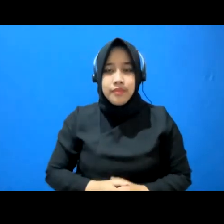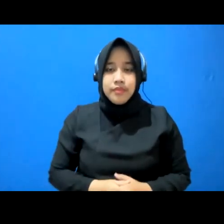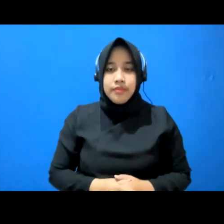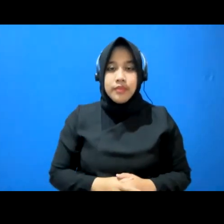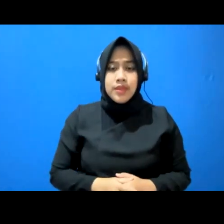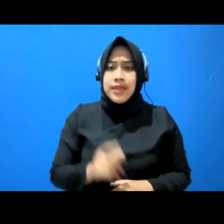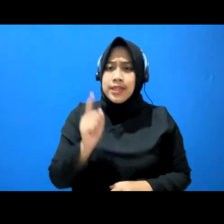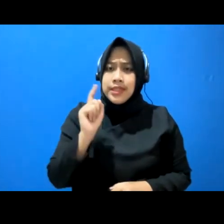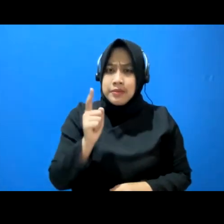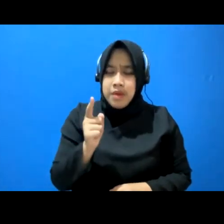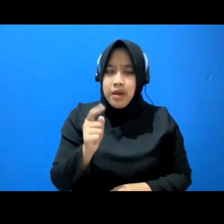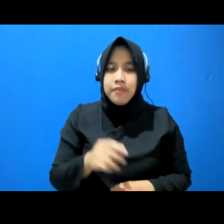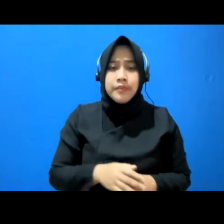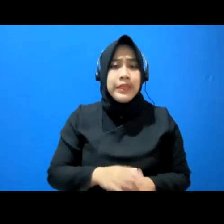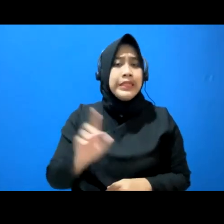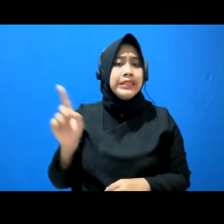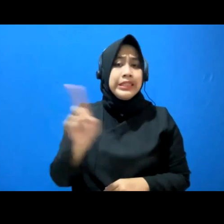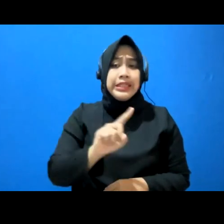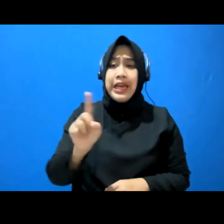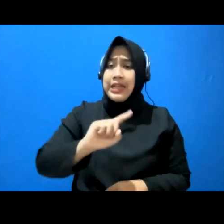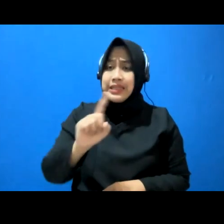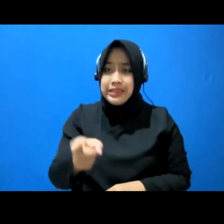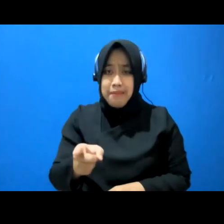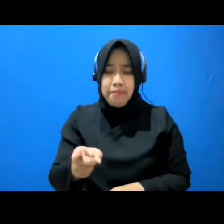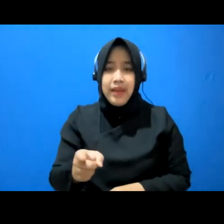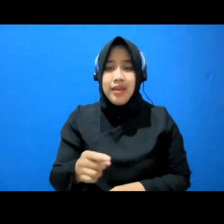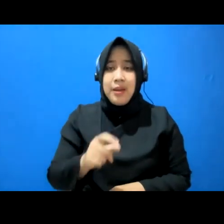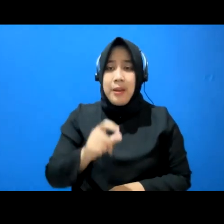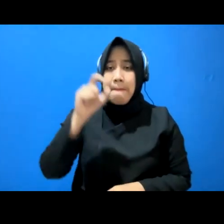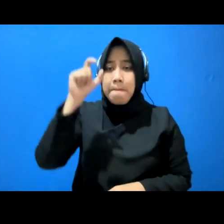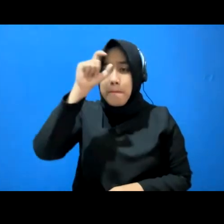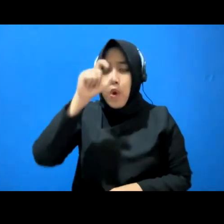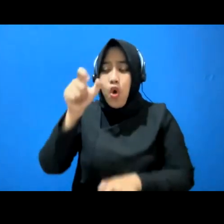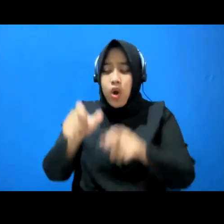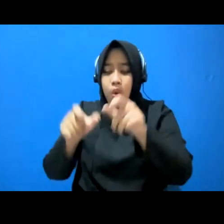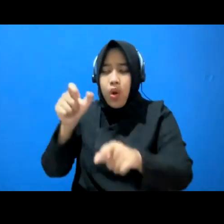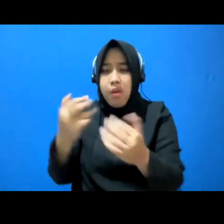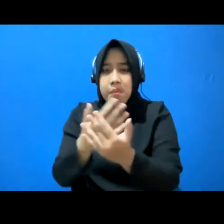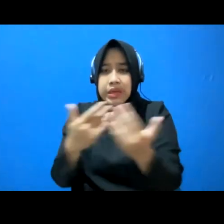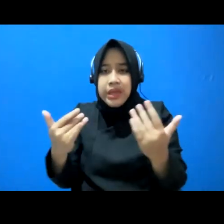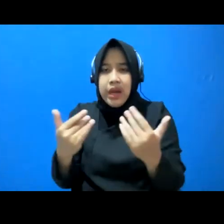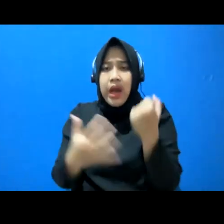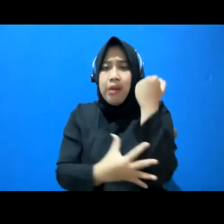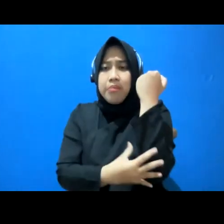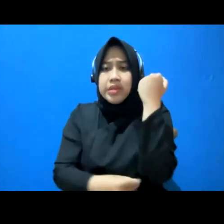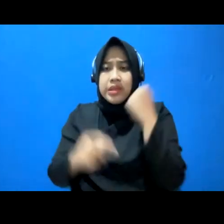Karena jangan sampai karena nanti pencari keadilannya orang miskin